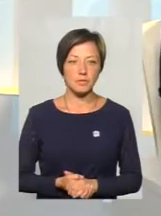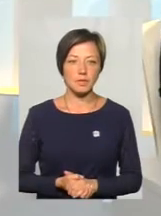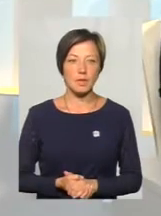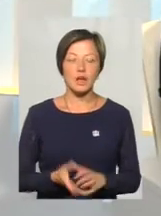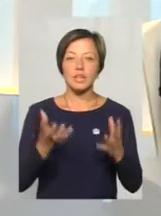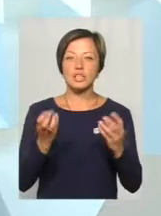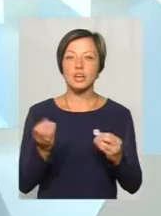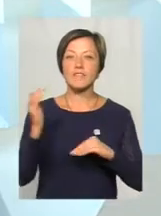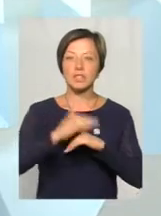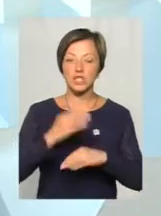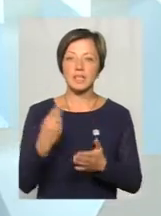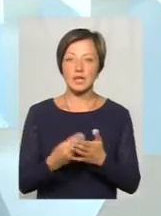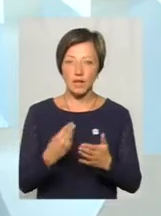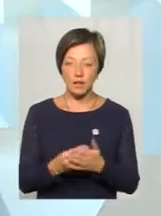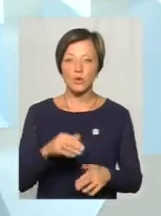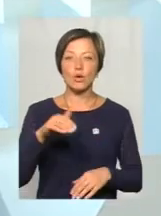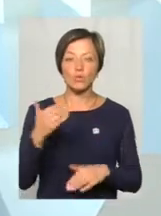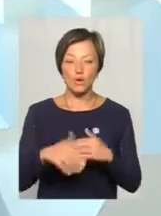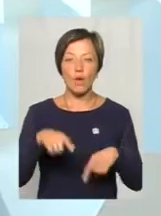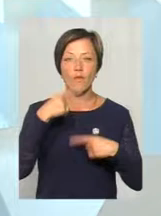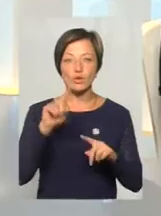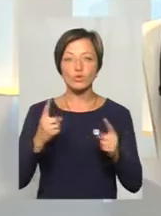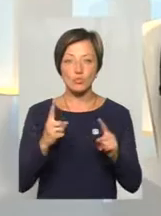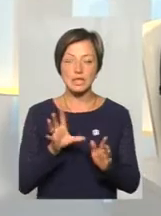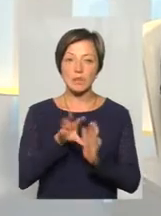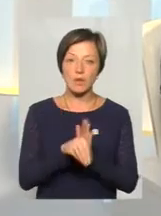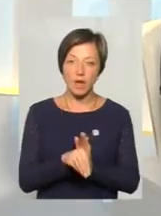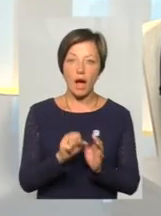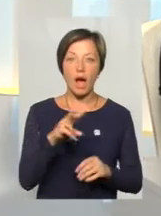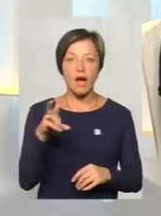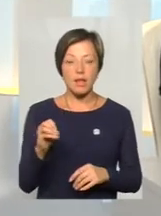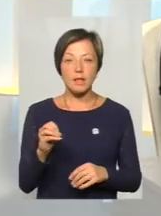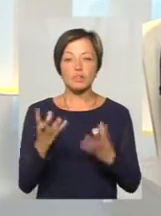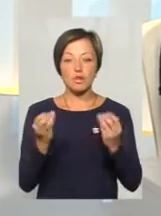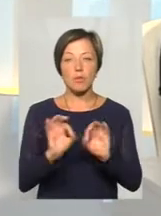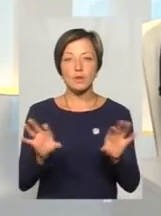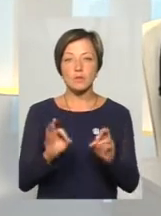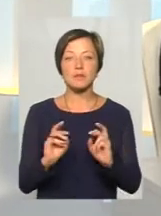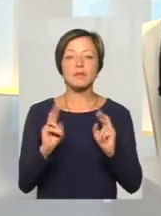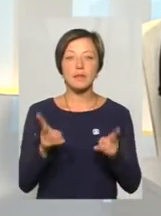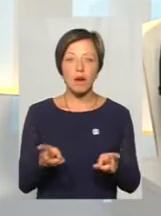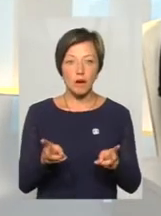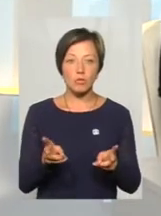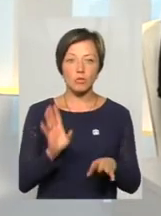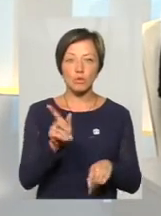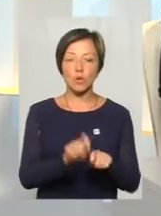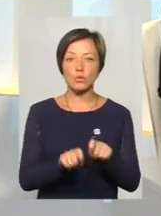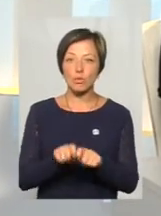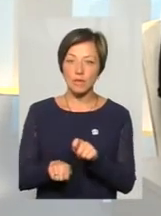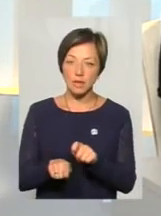як вечірній тариф. Ви вже говорили, чому ви його запровадили, але ще поясніть, яким чином ви будете